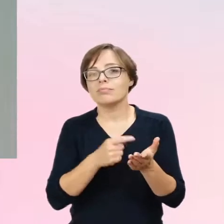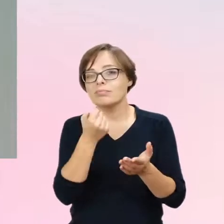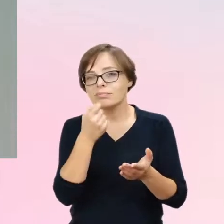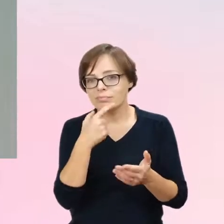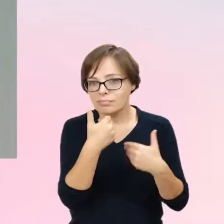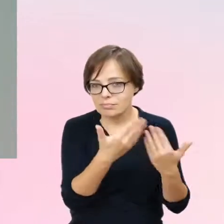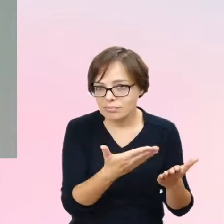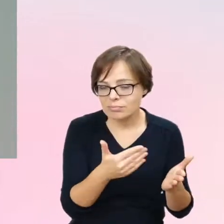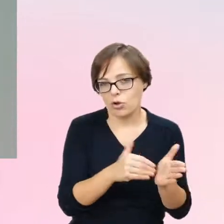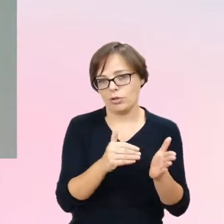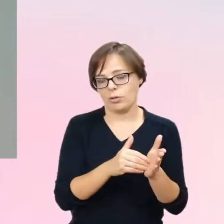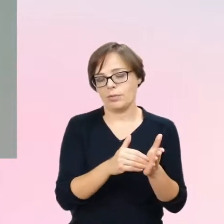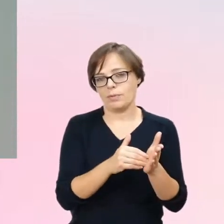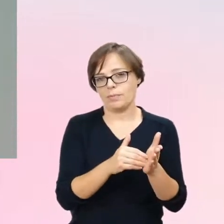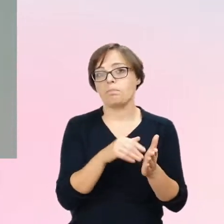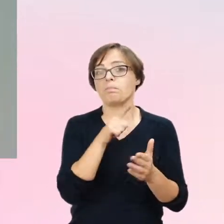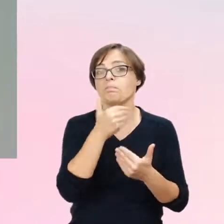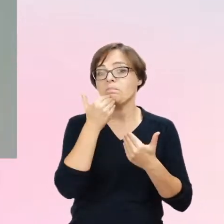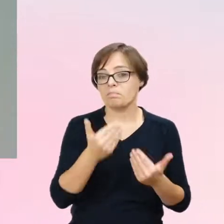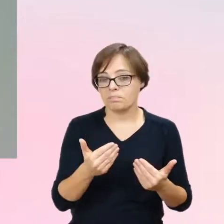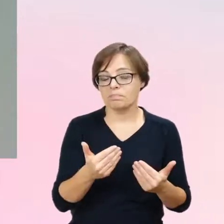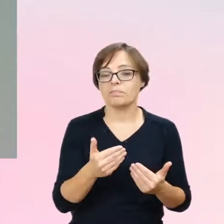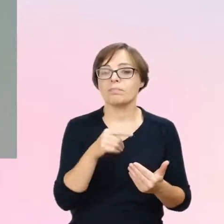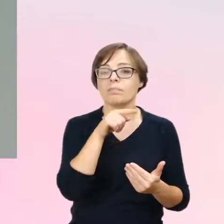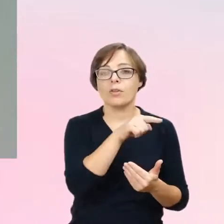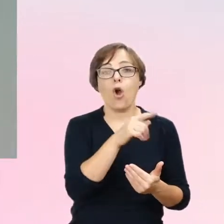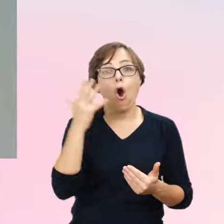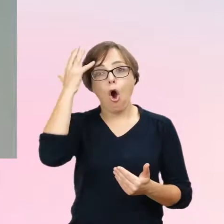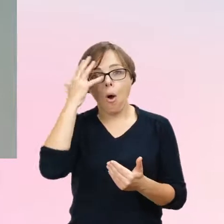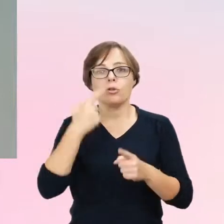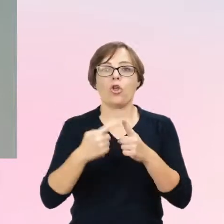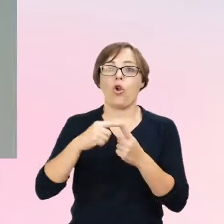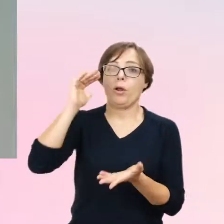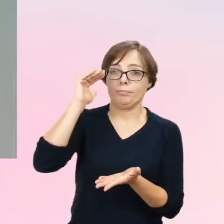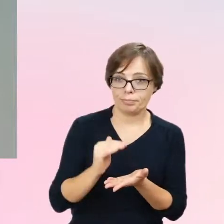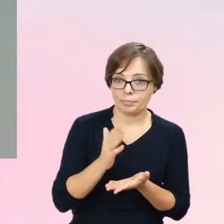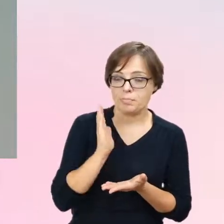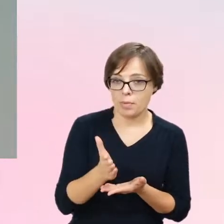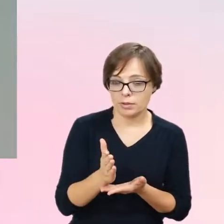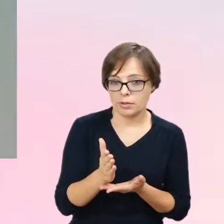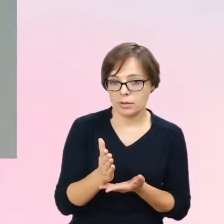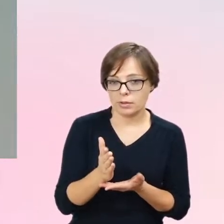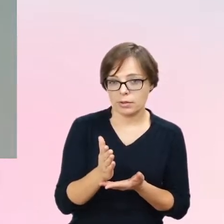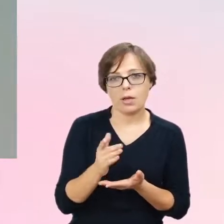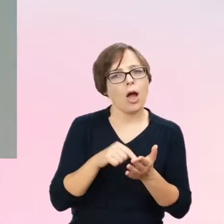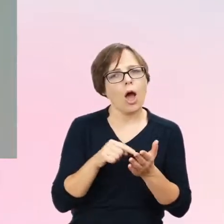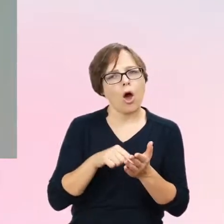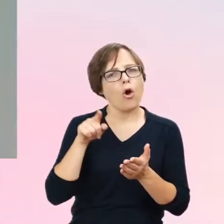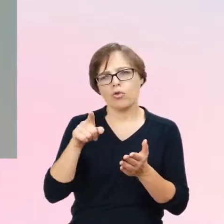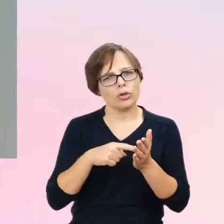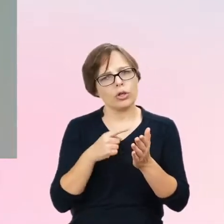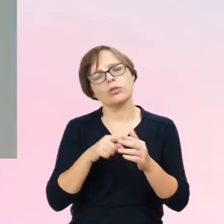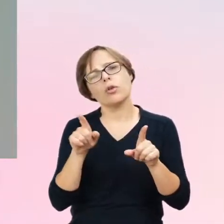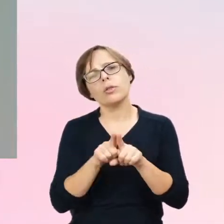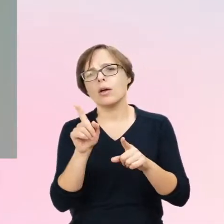pomoże i w takich nadmiernie rozbudowanych objawach obsesyjnych, które charakteryzują też często osoby z